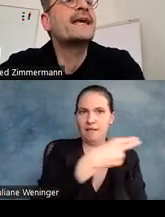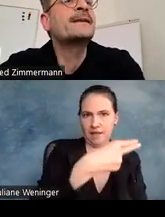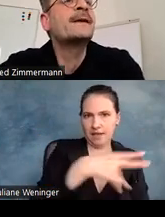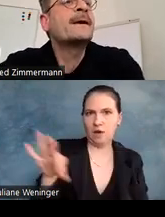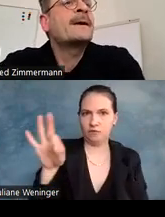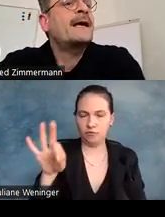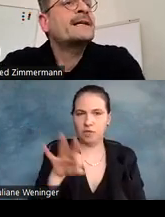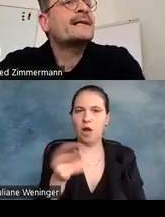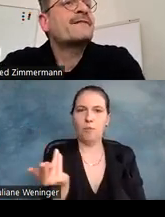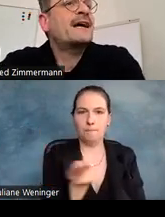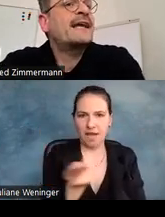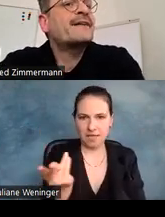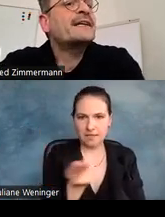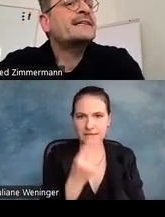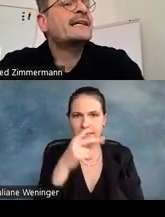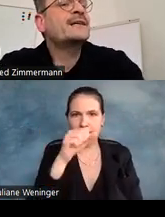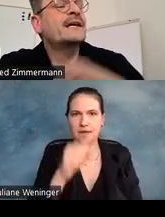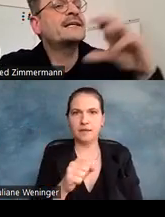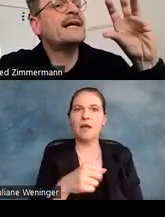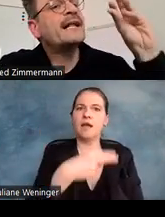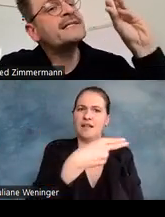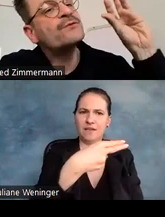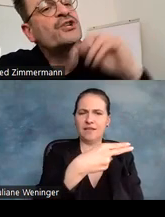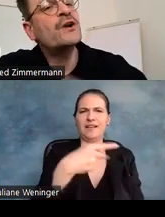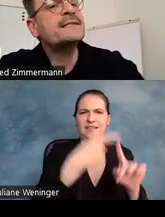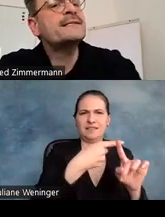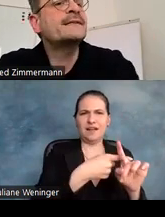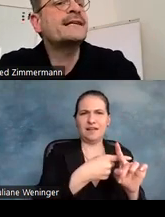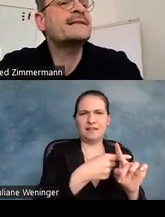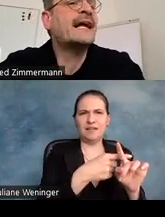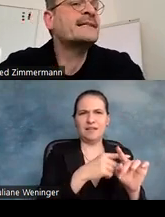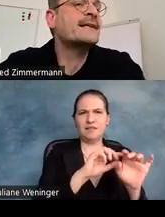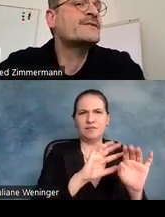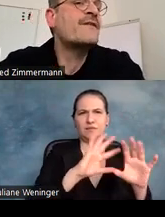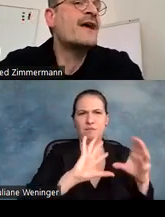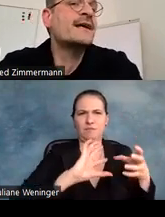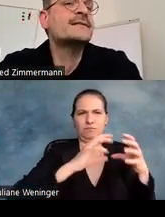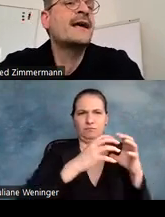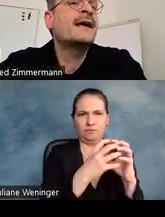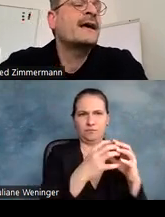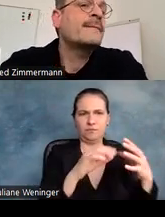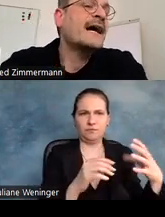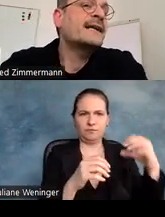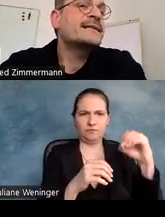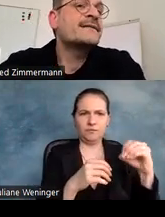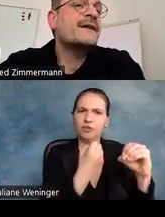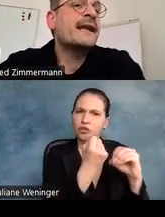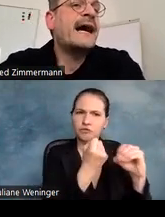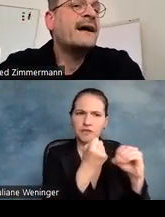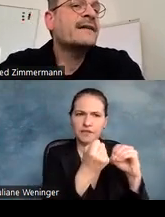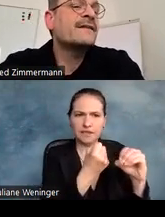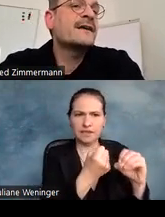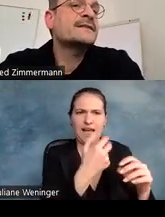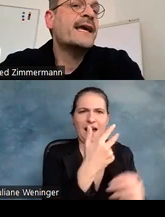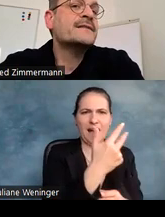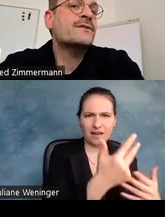und Sie sehen, dass einfach in der Helvetica die Zahlen so geschlossen sind, dass es ganz, ganz schwer ist, gerade die Ziffern